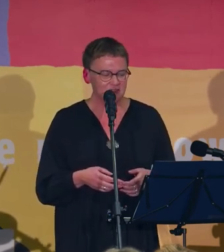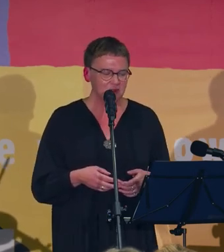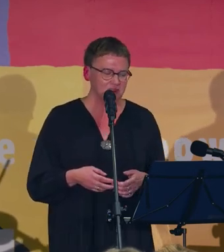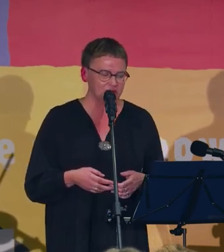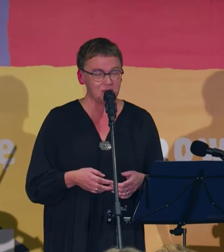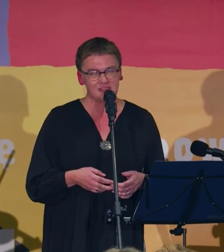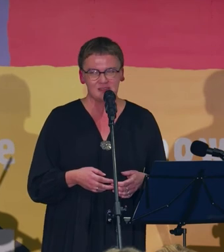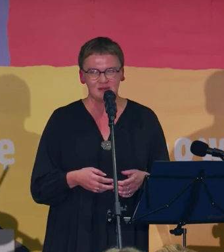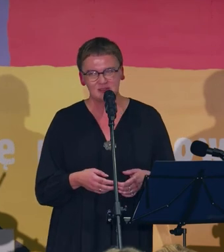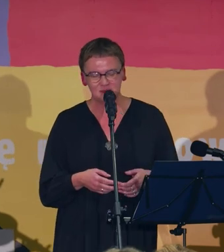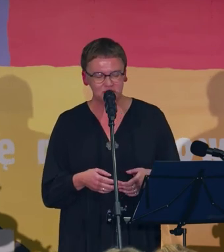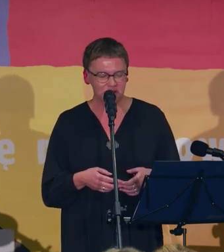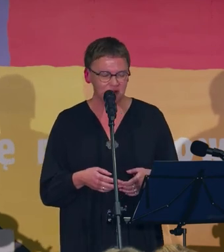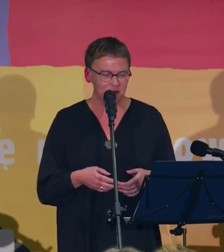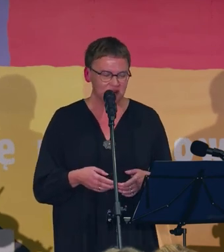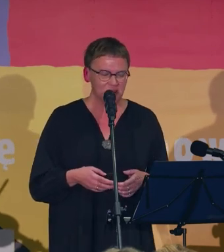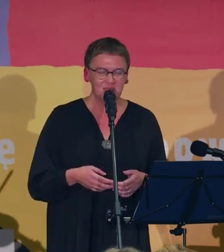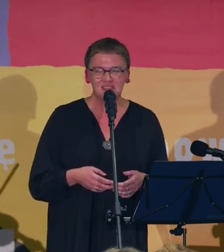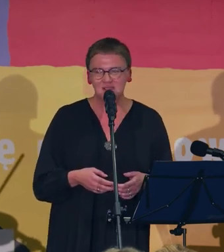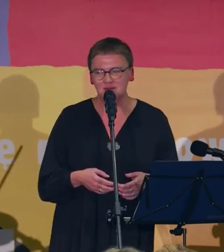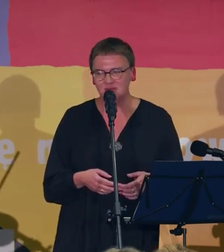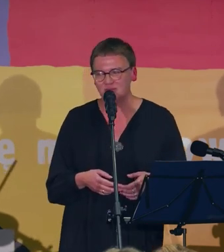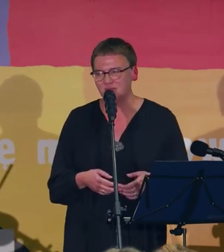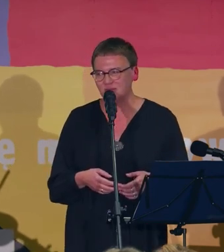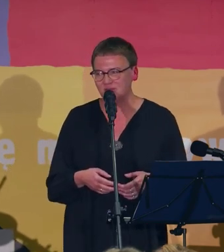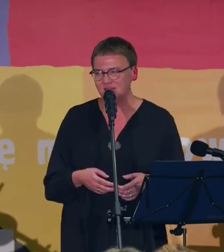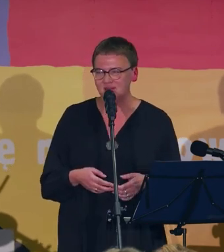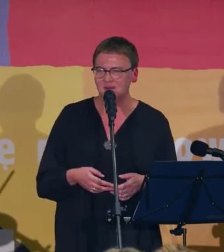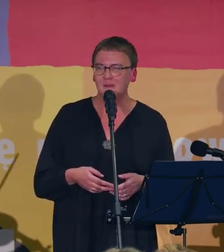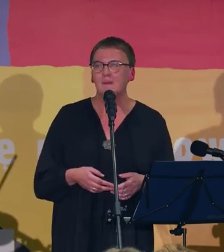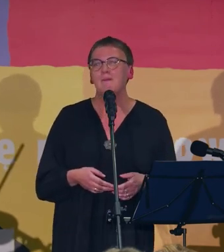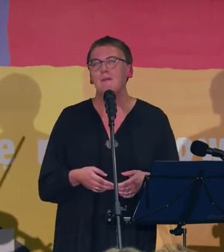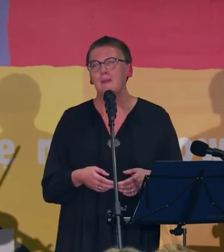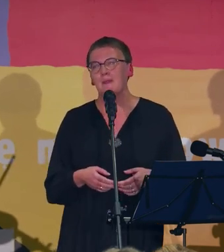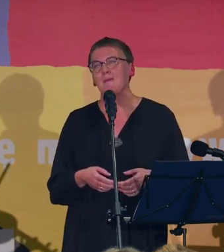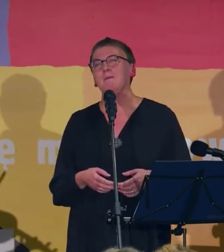serce zdrój piastowe my pszczoły piastowy my rój